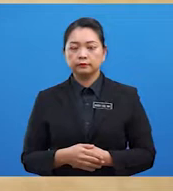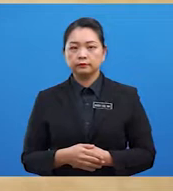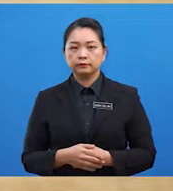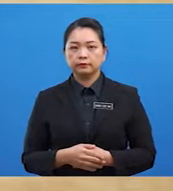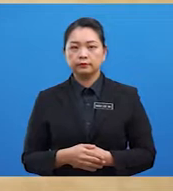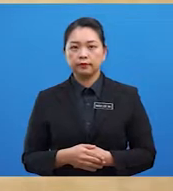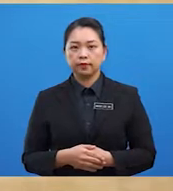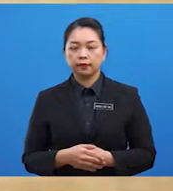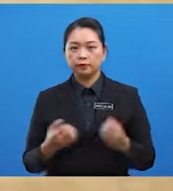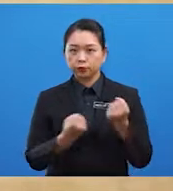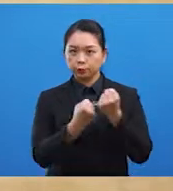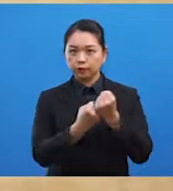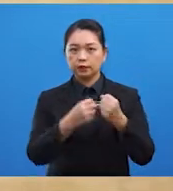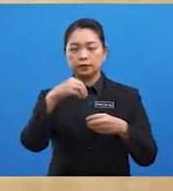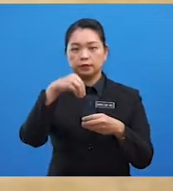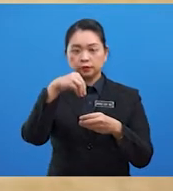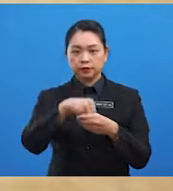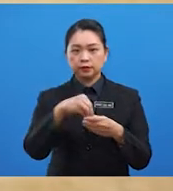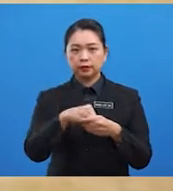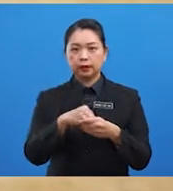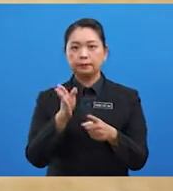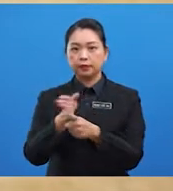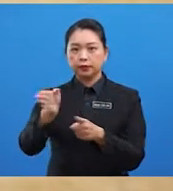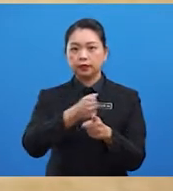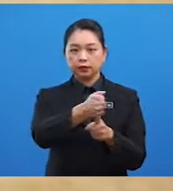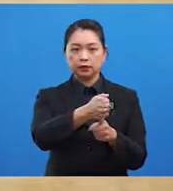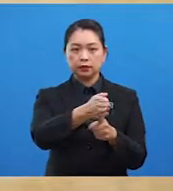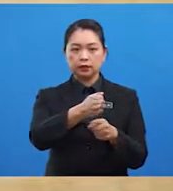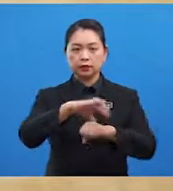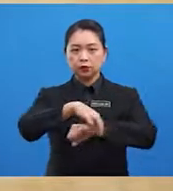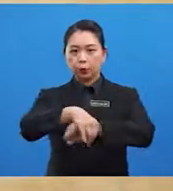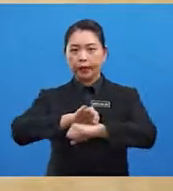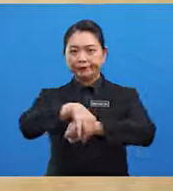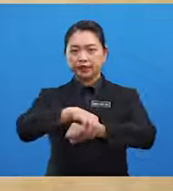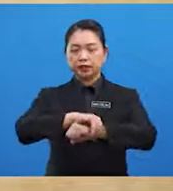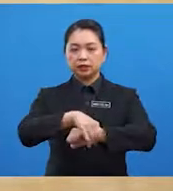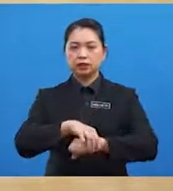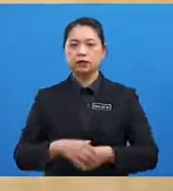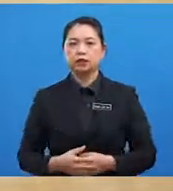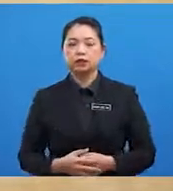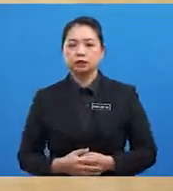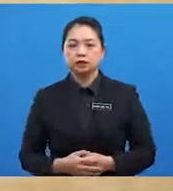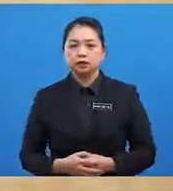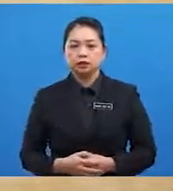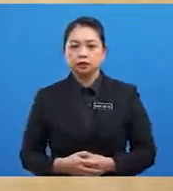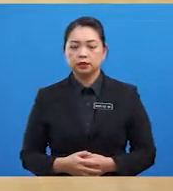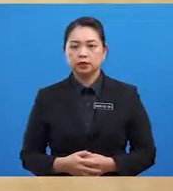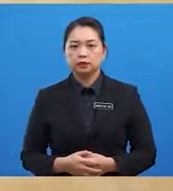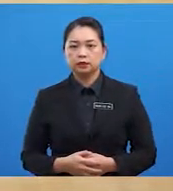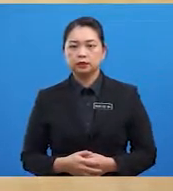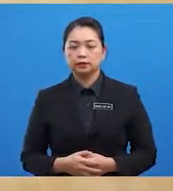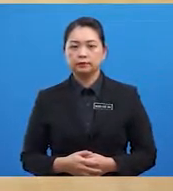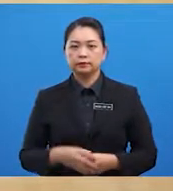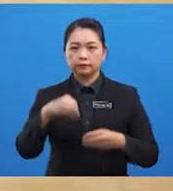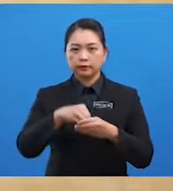menerangkan sumbangan Ibn Majid dalam bidang geografi Di dalam